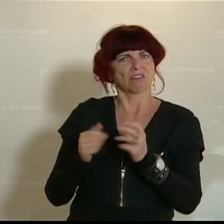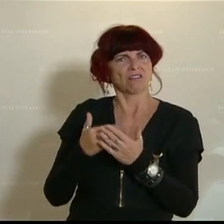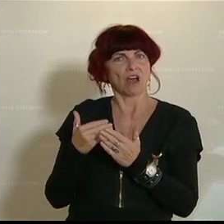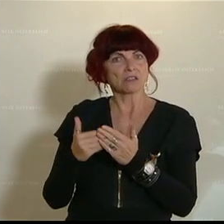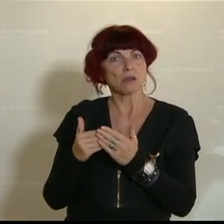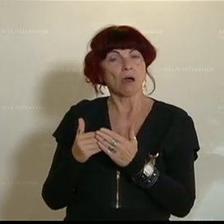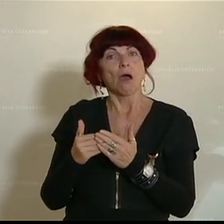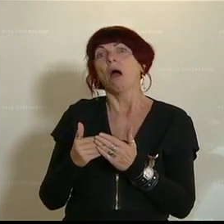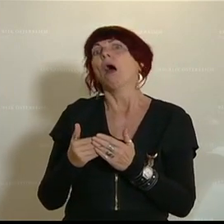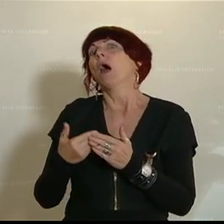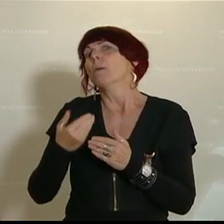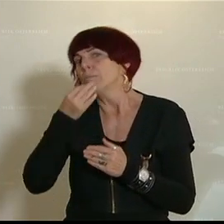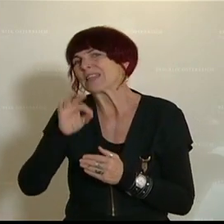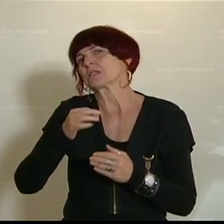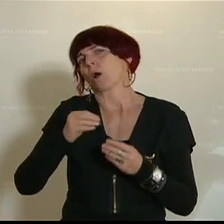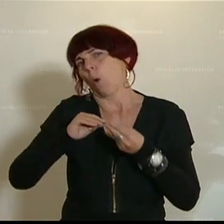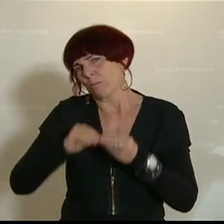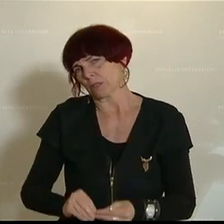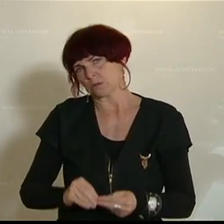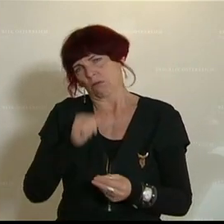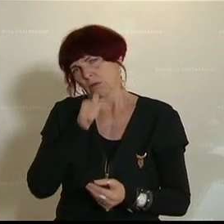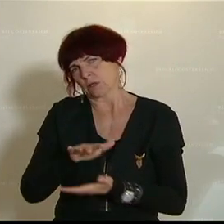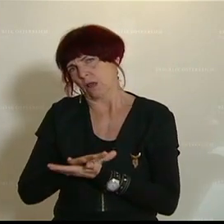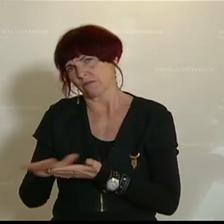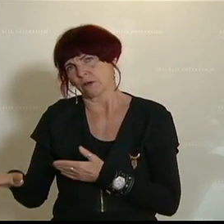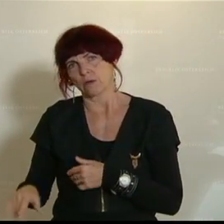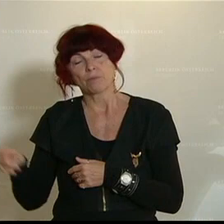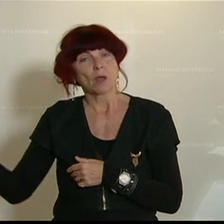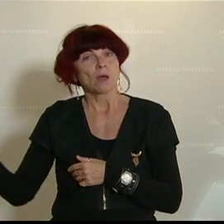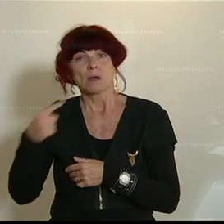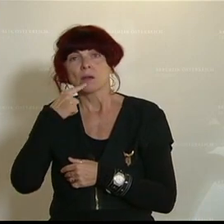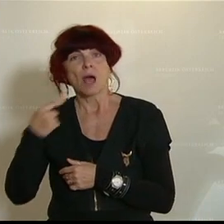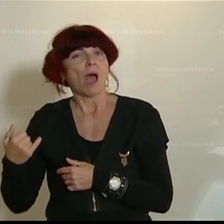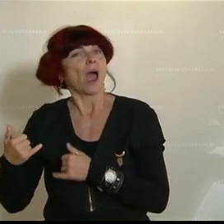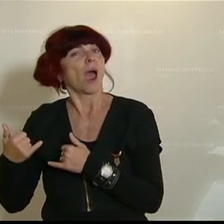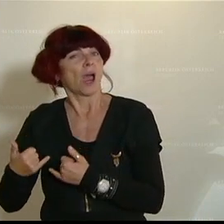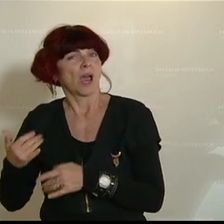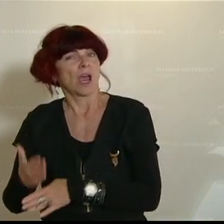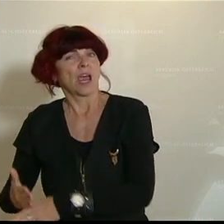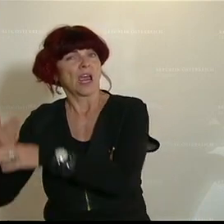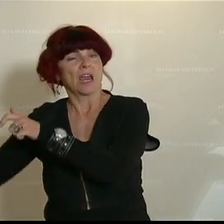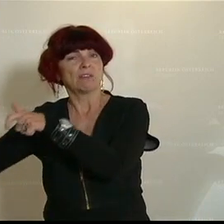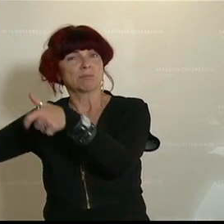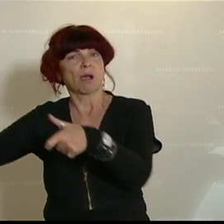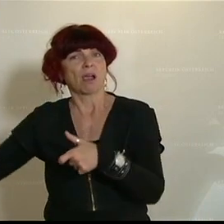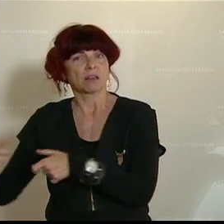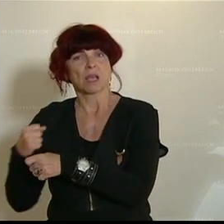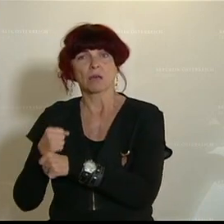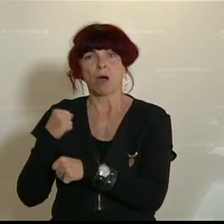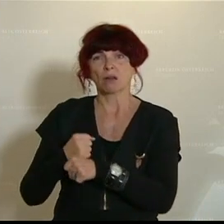kompliziert auch geht. Und Sie haben Hilfspakete aufgestellt, reden von Milliarden. Das ist der Herderfallfonds, die